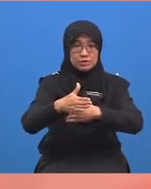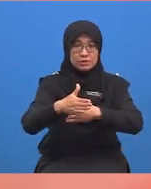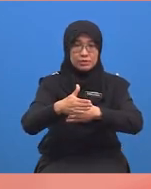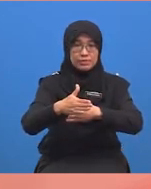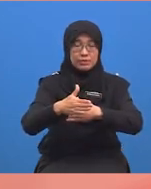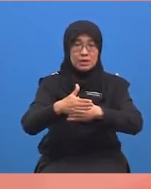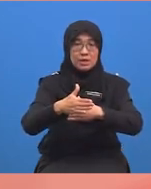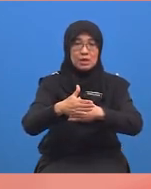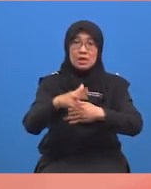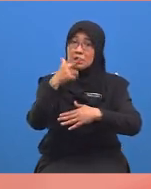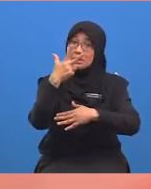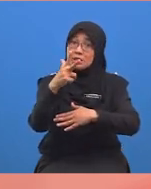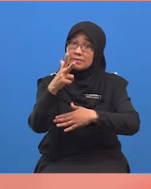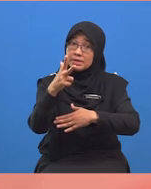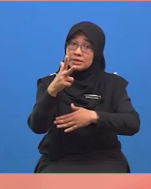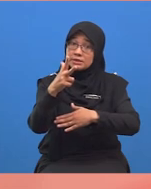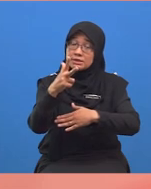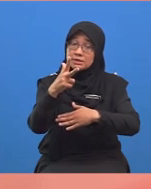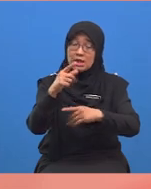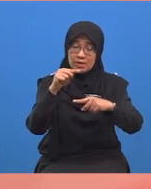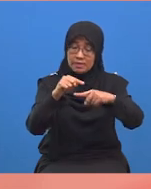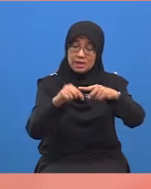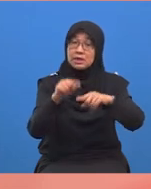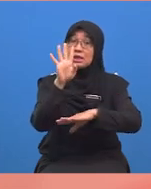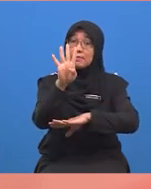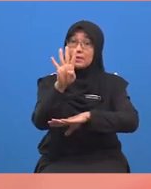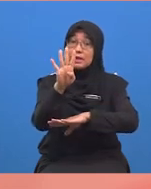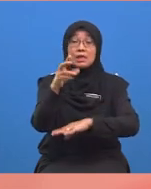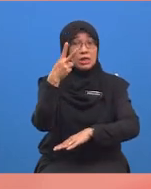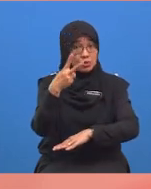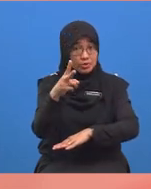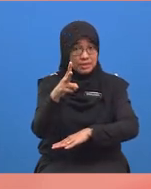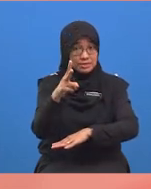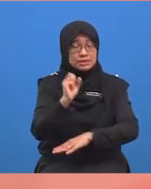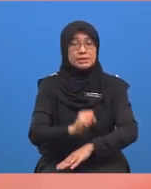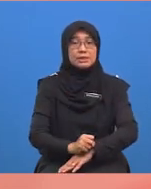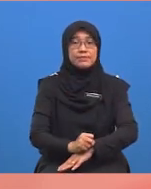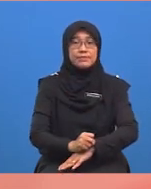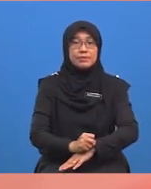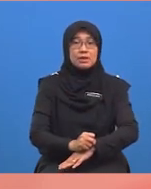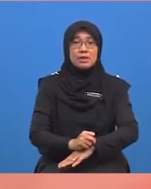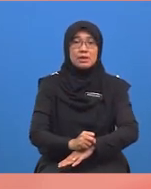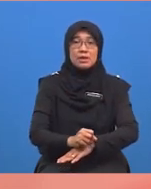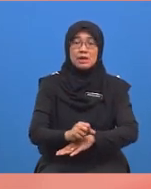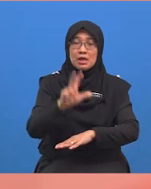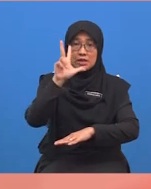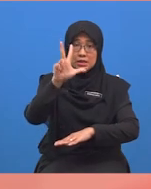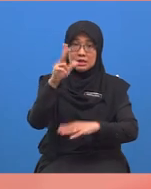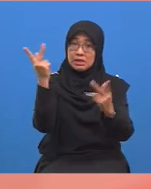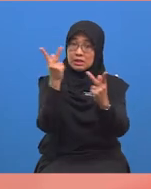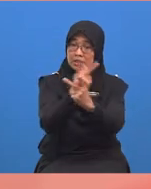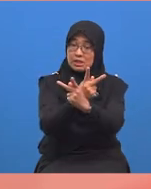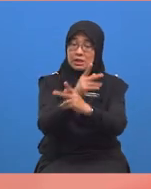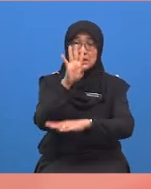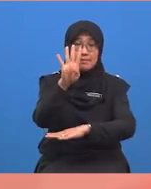nilai yang hampir dengan tiga belas bahagi empat ialah dua belas iaitu tiga